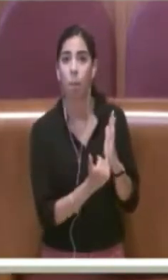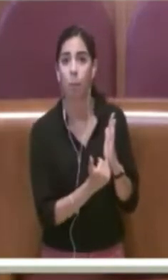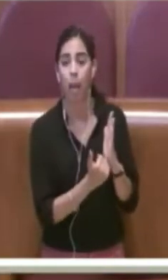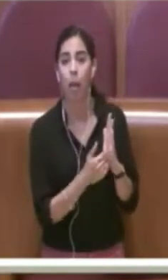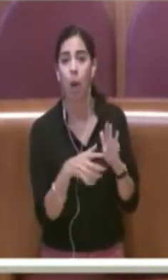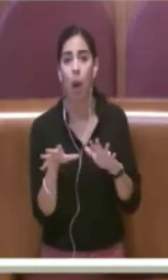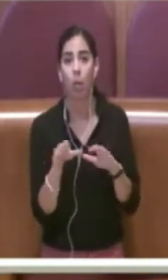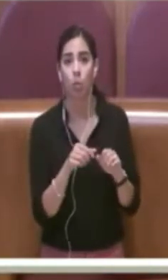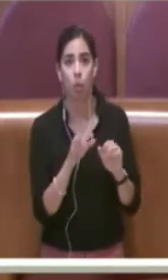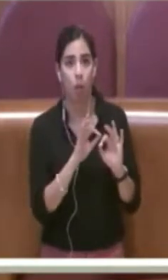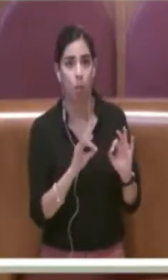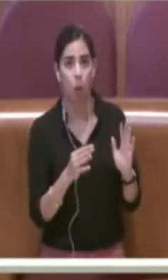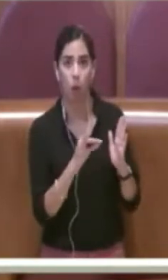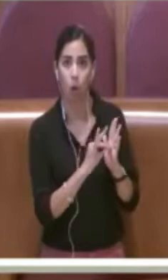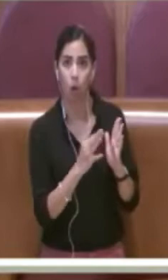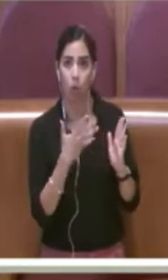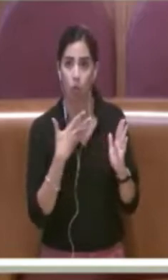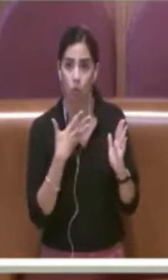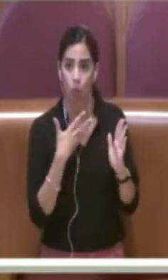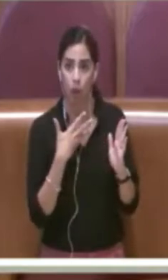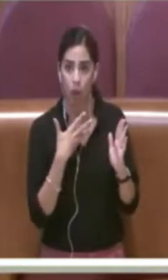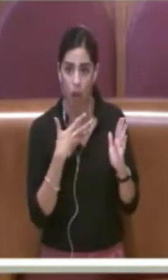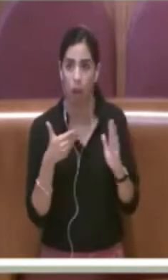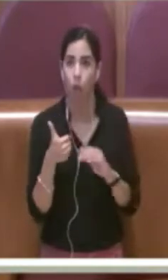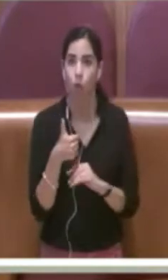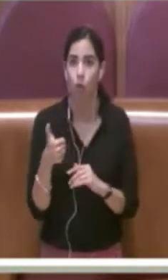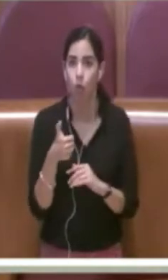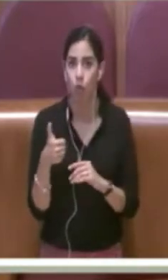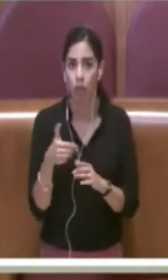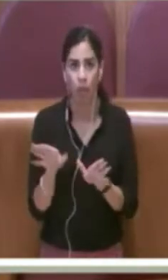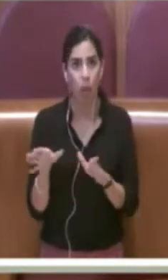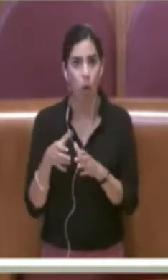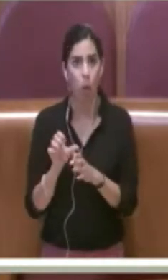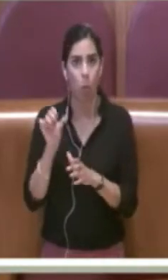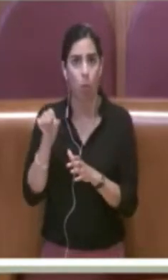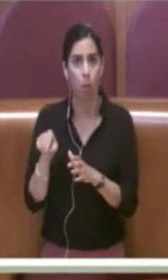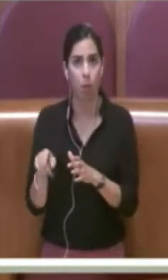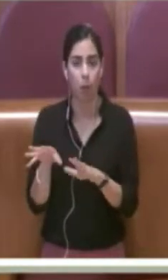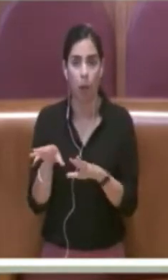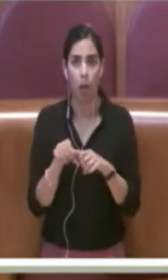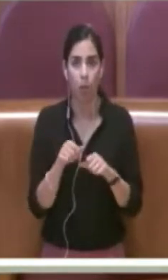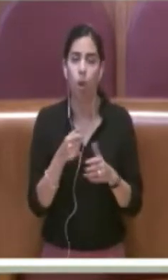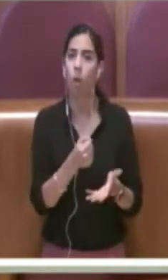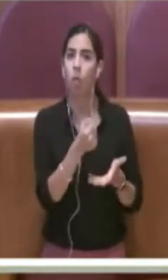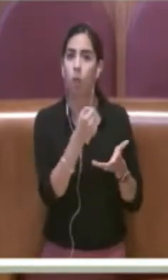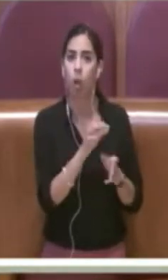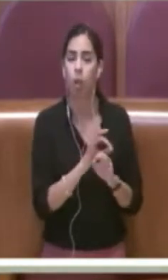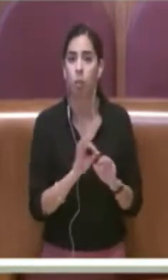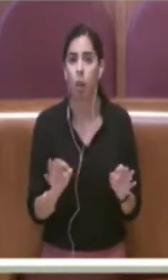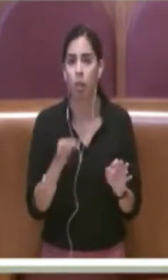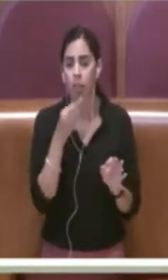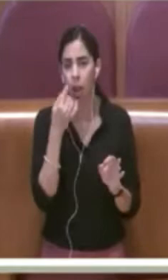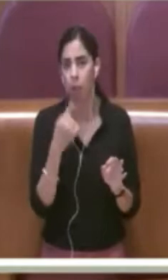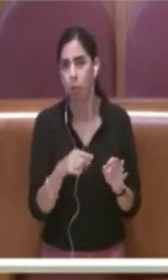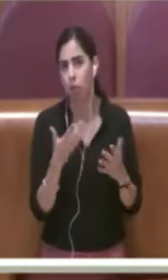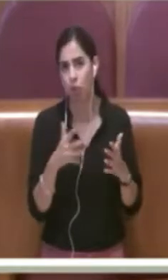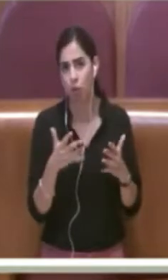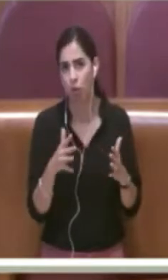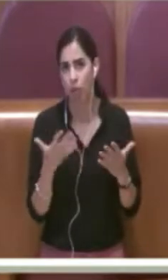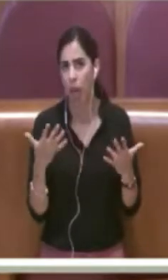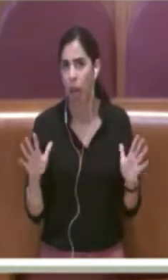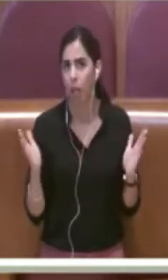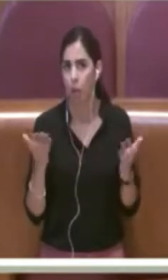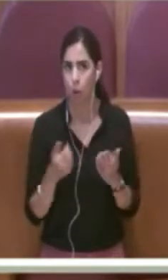fondi per le prime centinaia di assunzioni, per cui almeno questo è stato fatto. E io credo che questo sia uno degli elementi